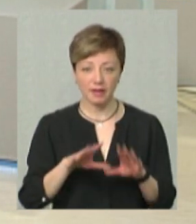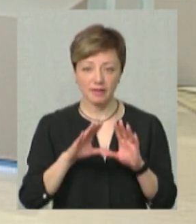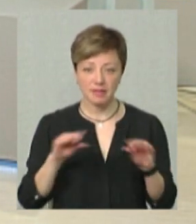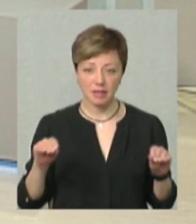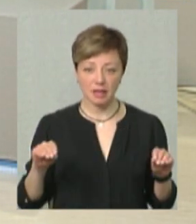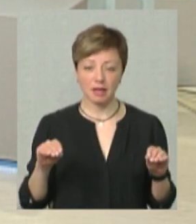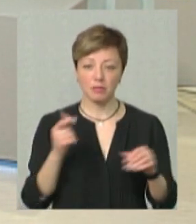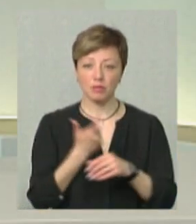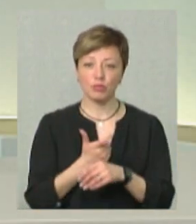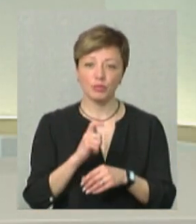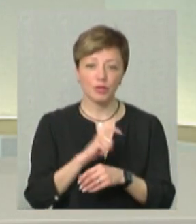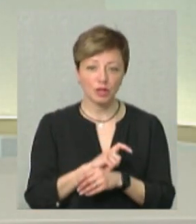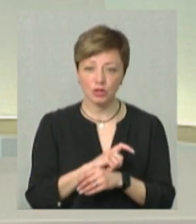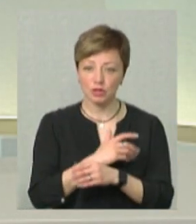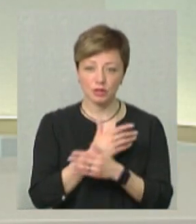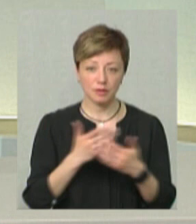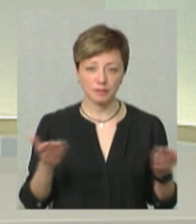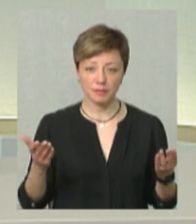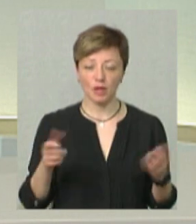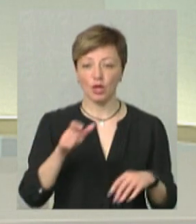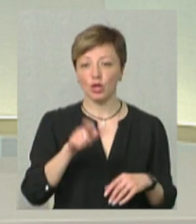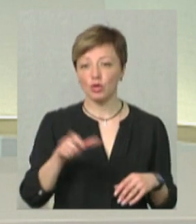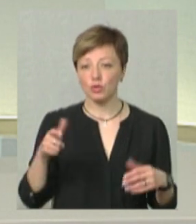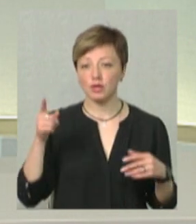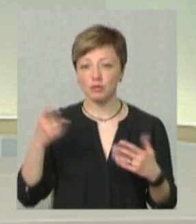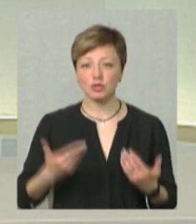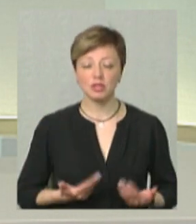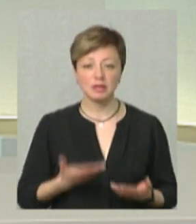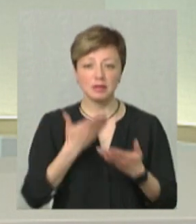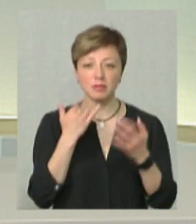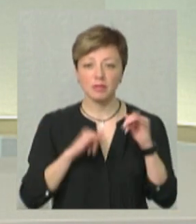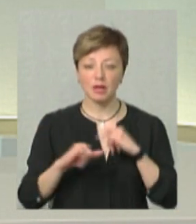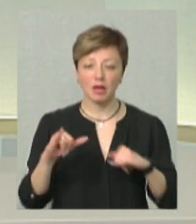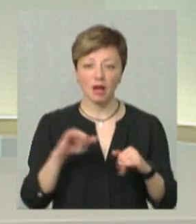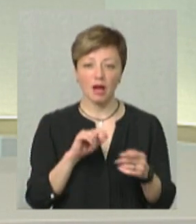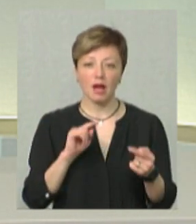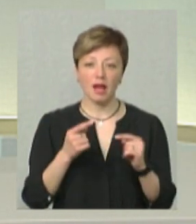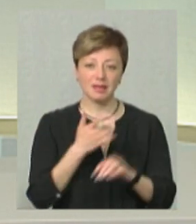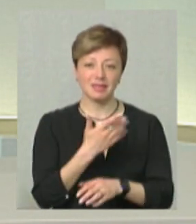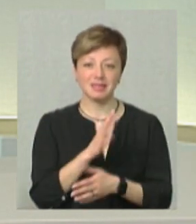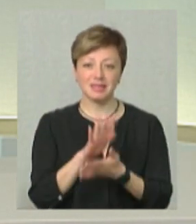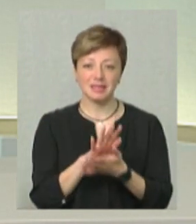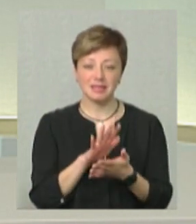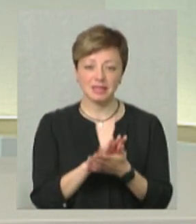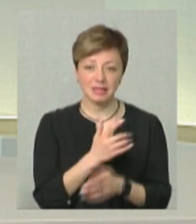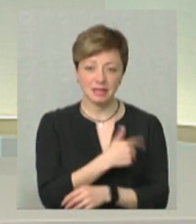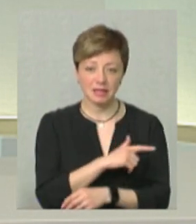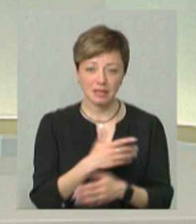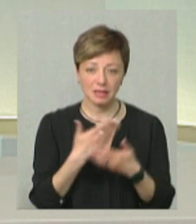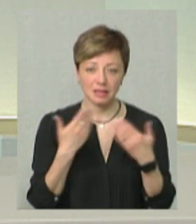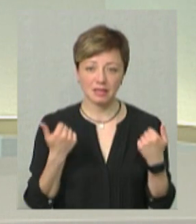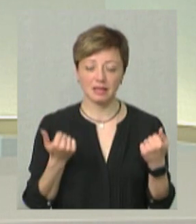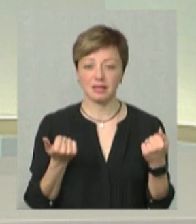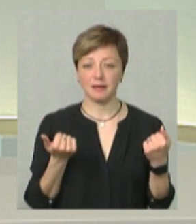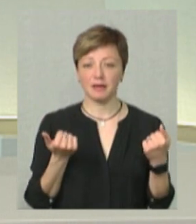і все. Тобто, там більше, ну, люди там жити там ніде. Там антитарія – це одно. Тобто,